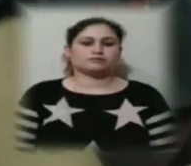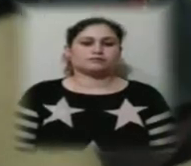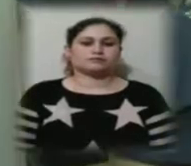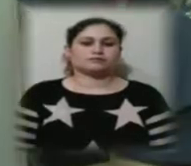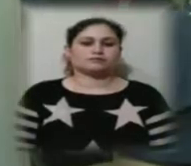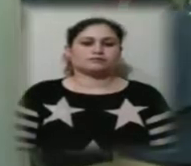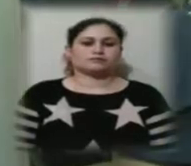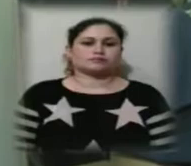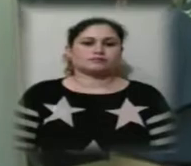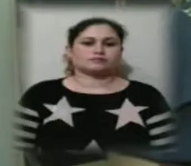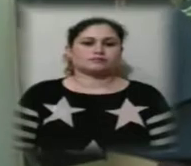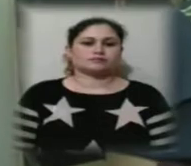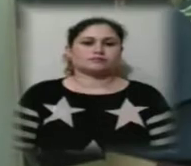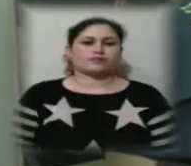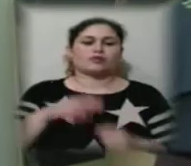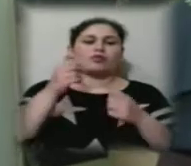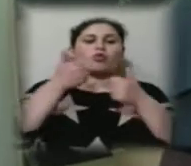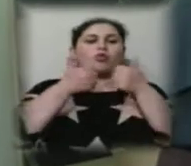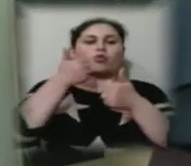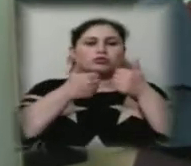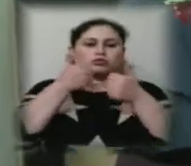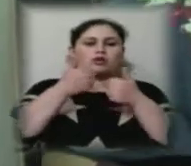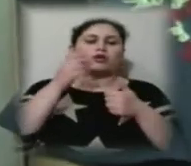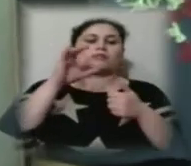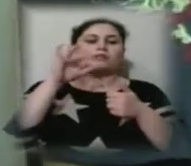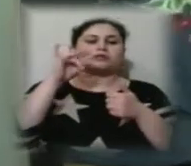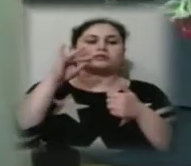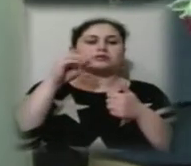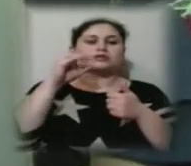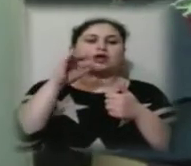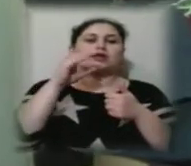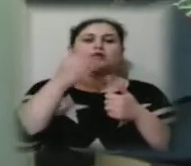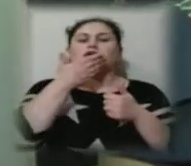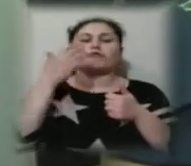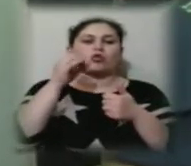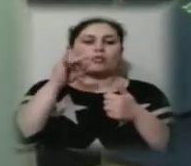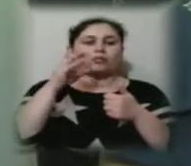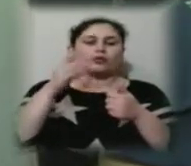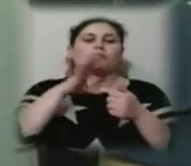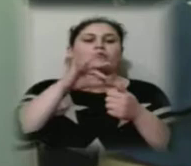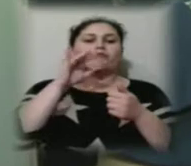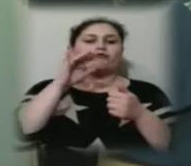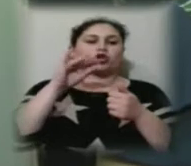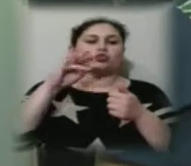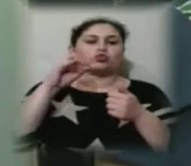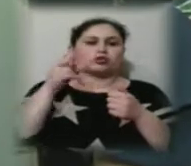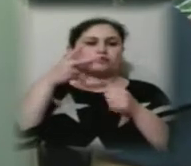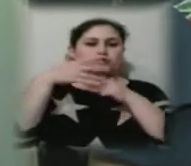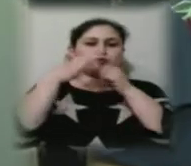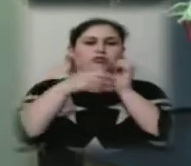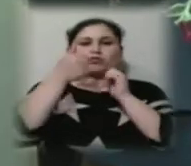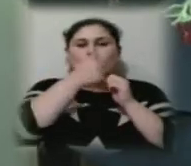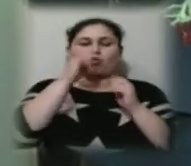Конкурс «Принцеса Європи» був у червні 2019 року у Коблево.